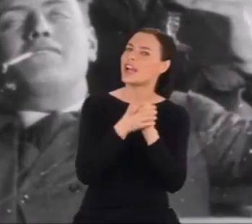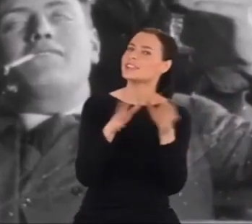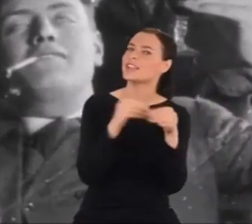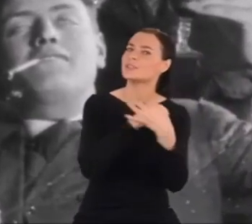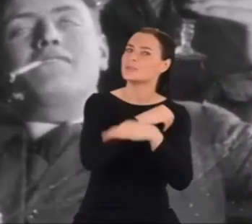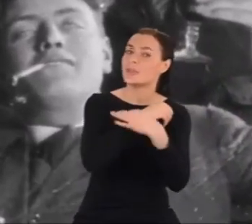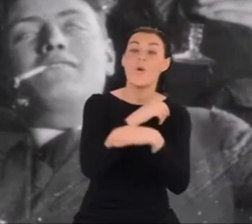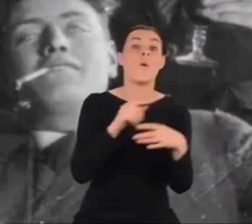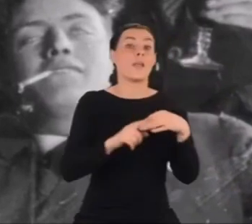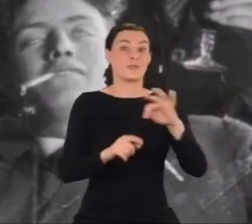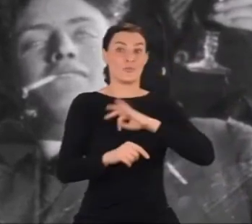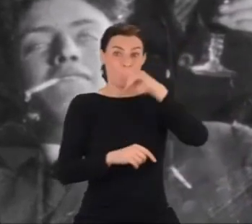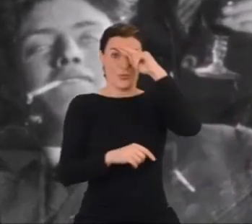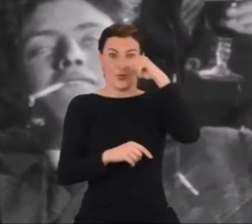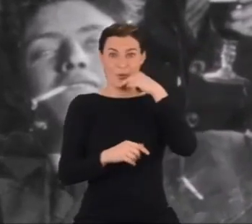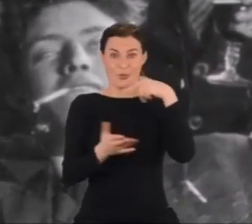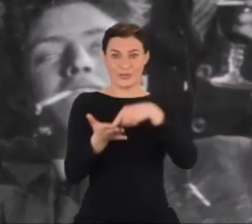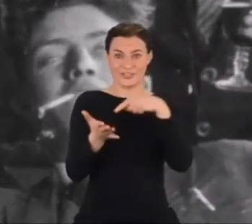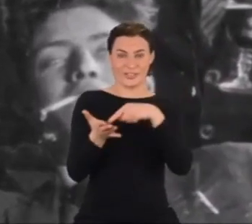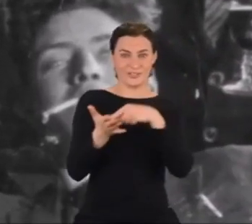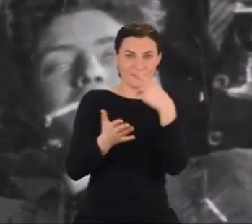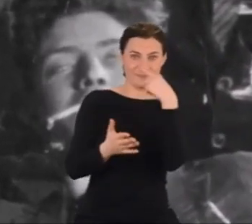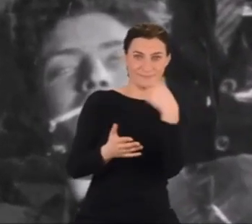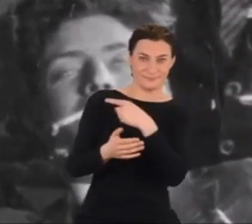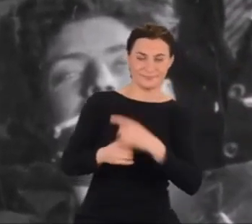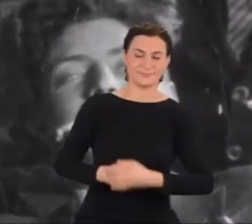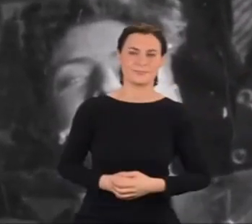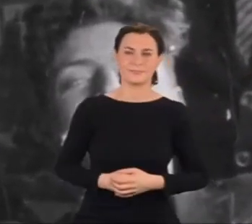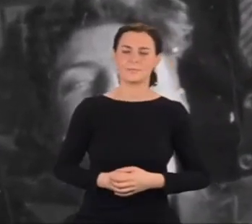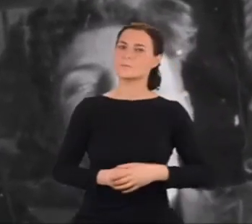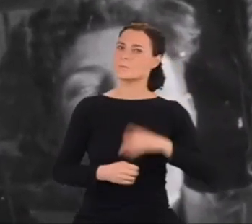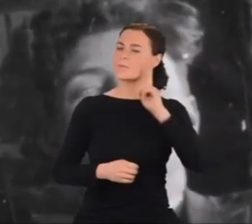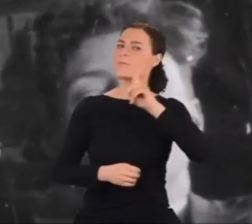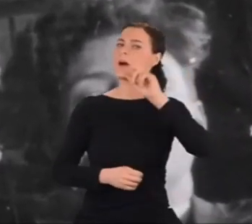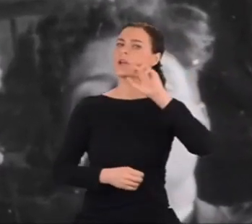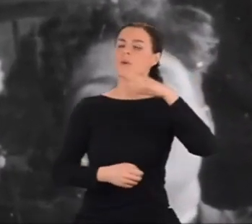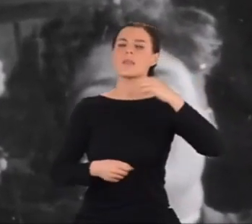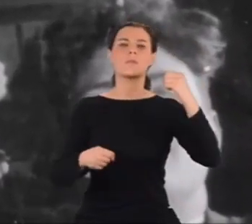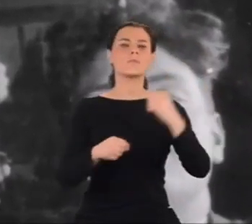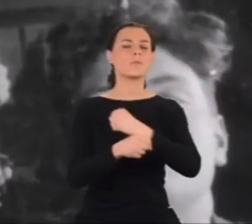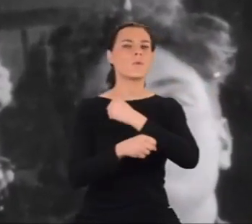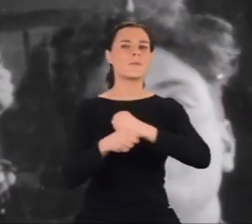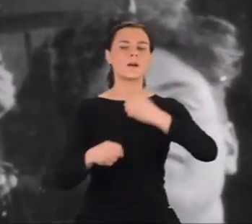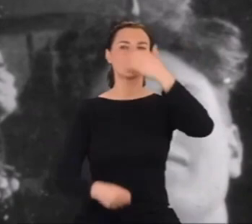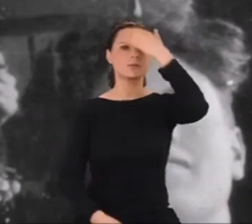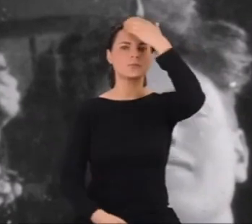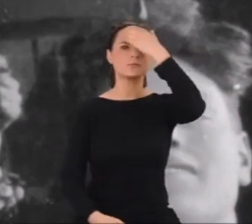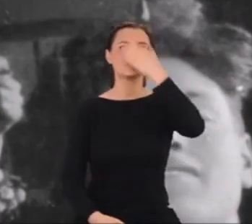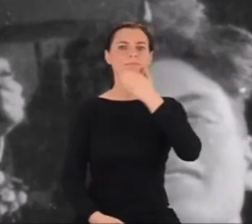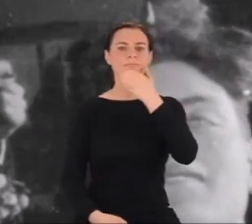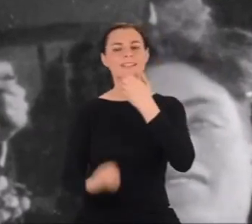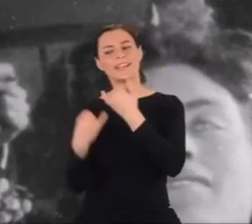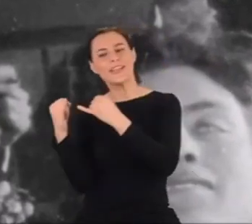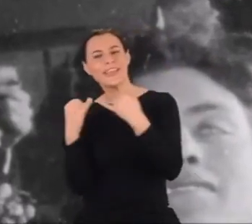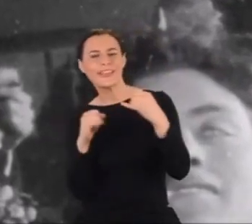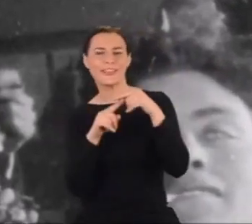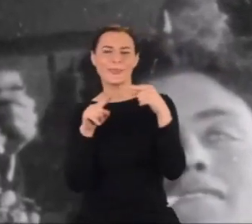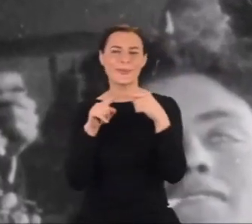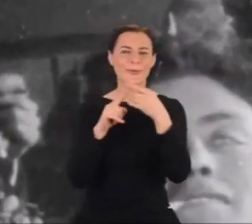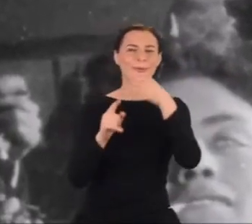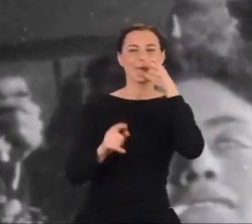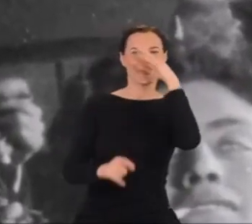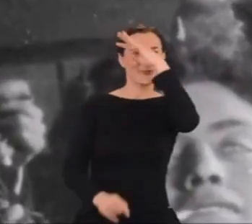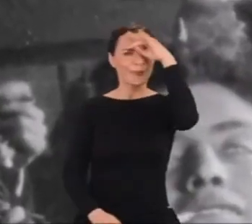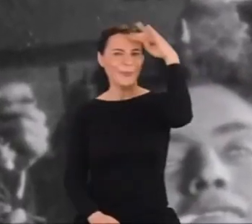Jest i mój ojciec. Majorana jest bardzo poważny. Inni są wstawieni albo